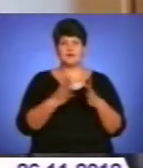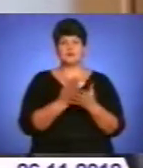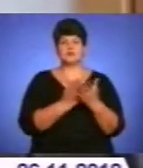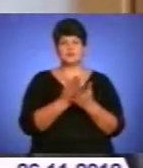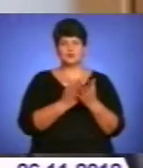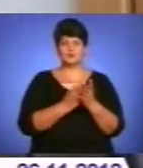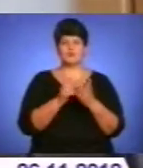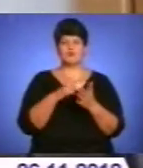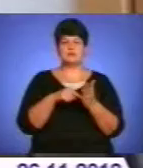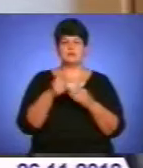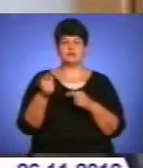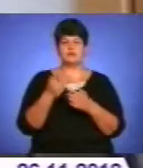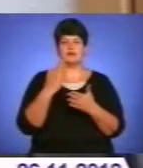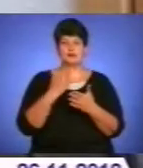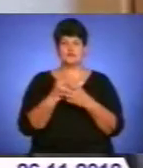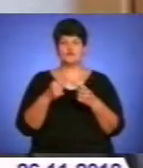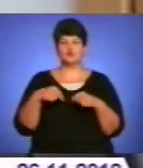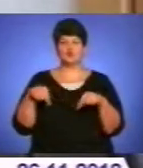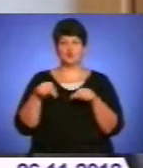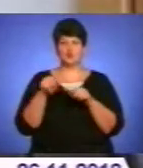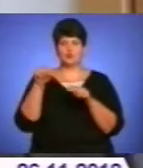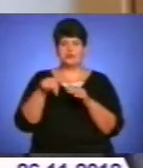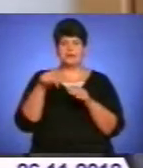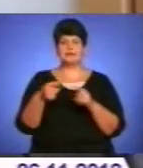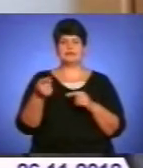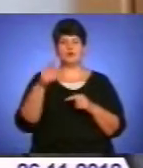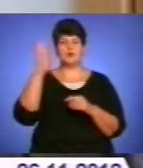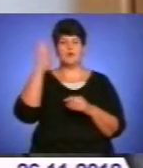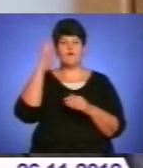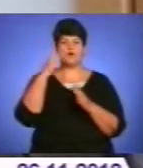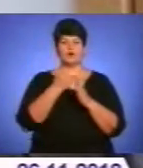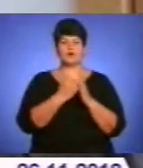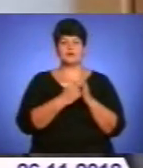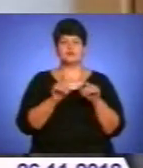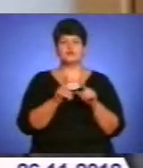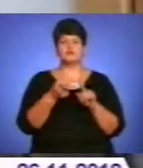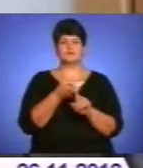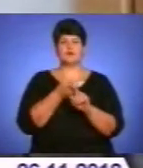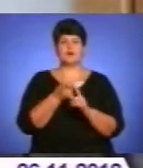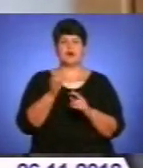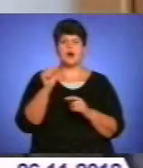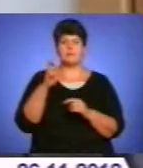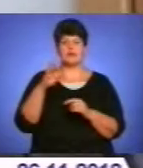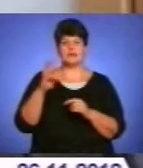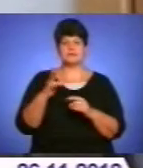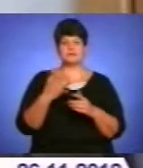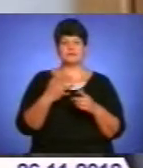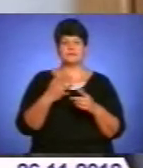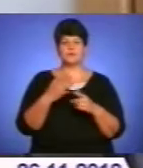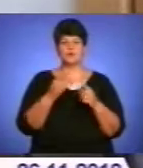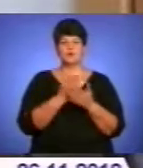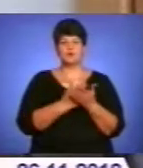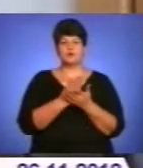на сьогоднішній день знаходиться в структурі Тернопіль-водоканал. Що стосується абонентського обслуговування, це мається на увазі укладення договорів